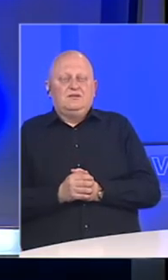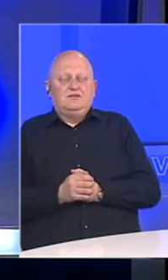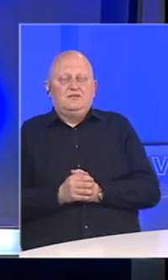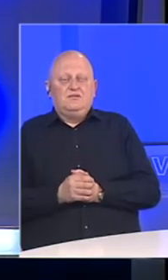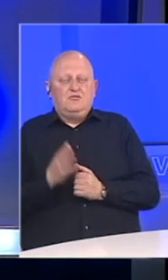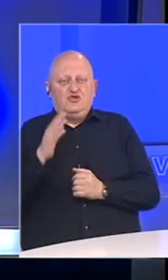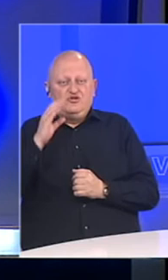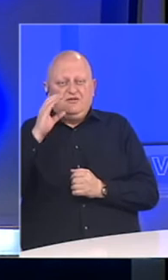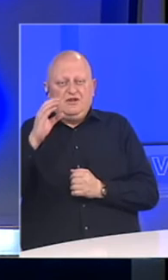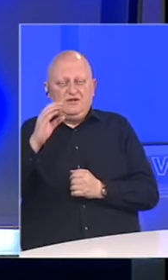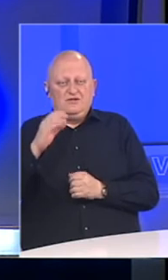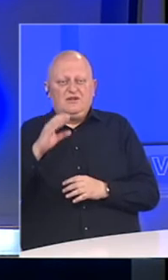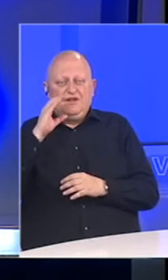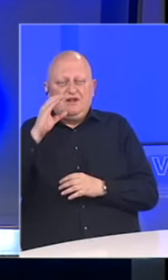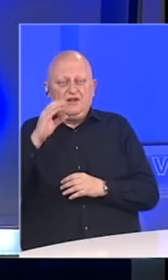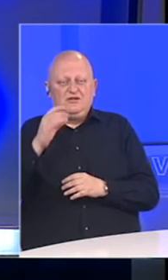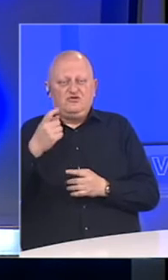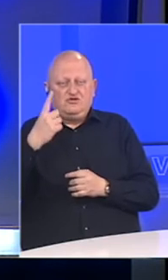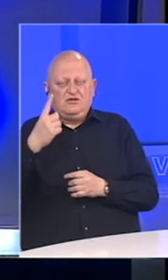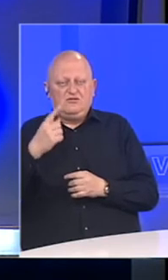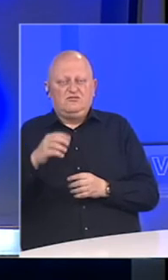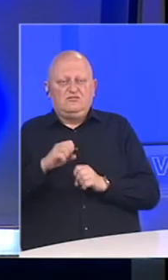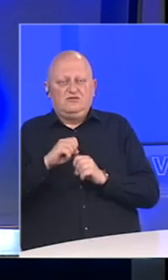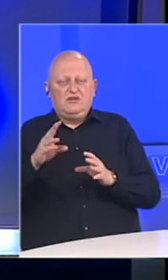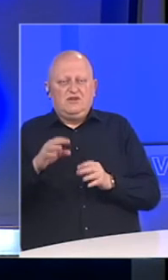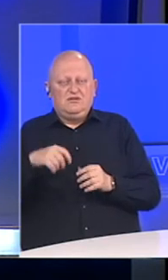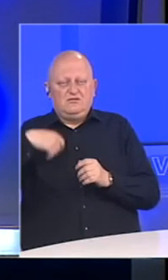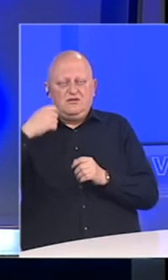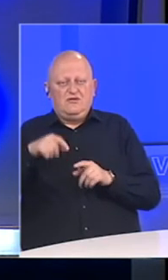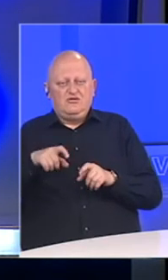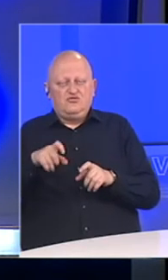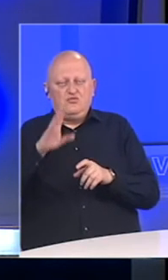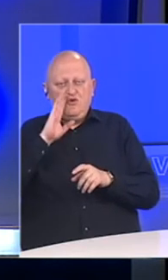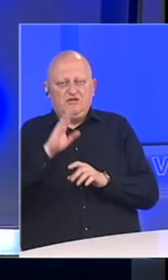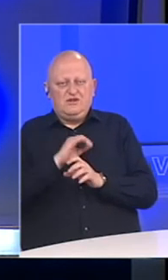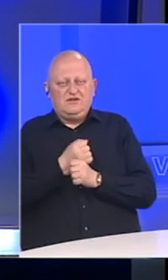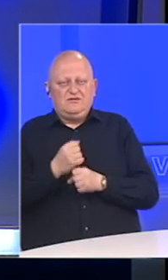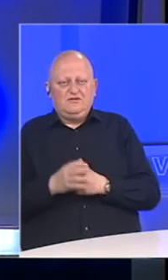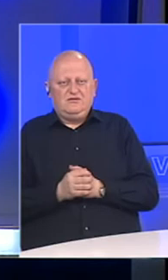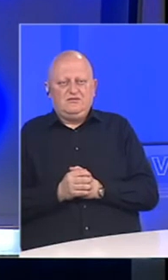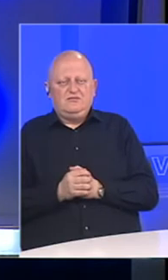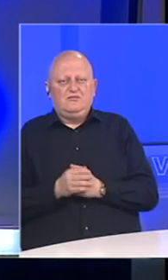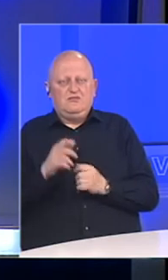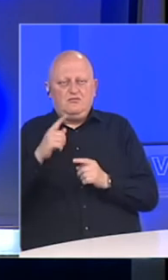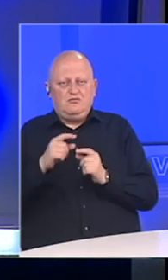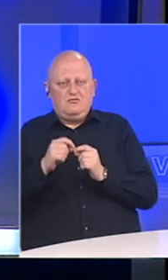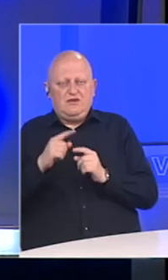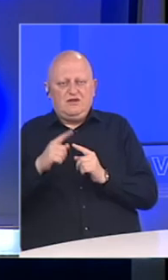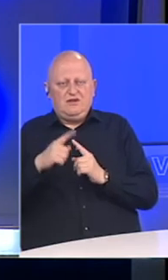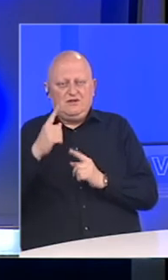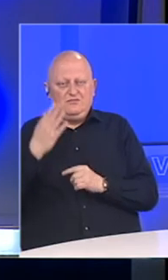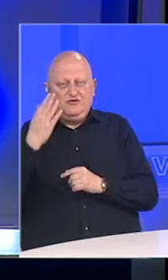Poštovani gledatelji, gledali ste još jedno izdanje emisije Koronavirus u Bosni i Hercegovini BHT1.